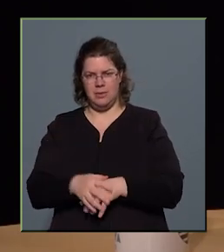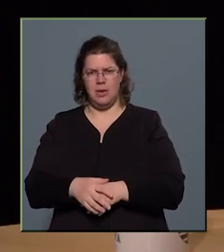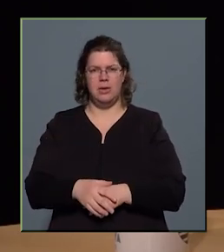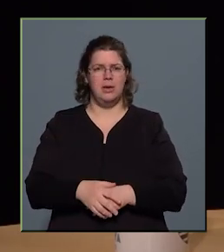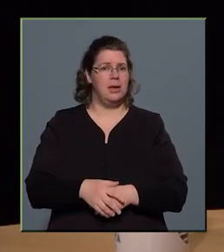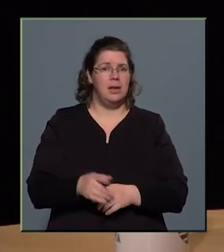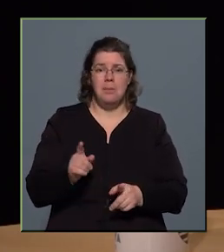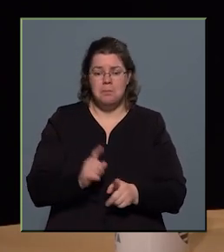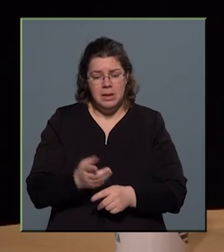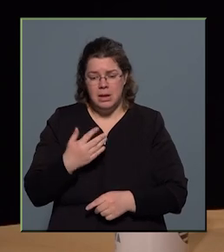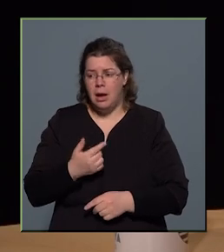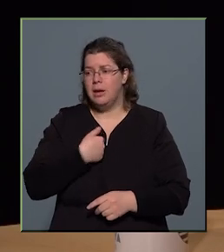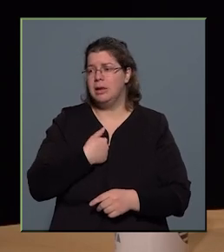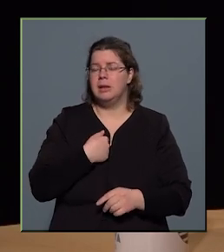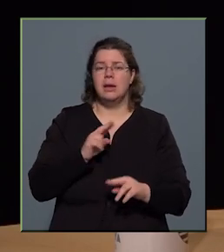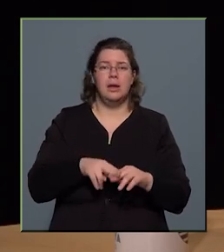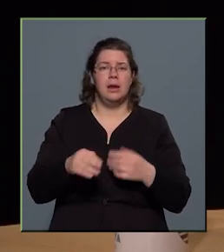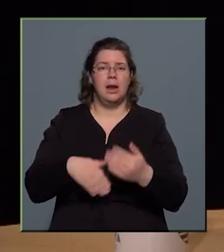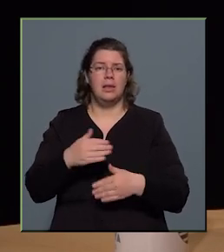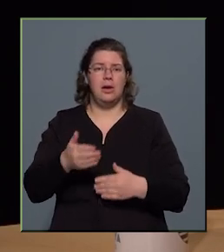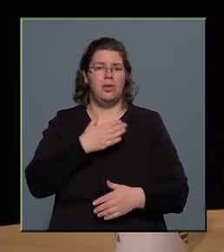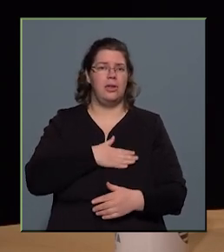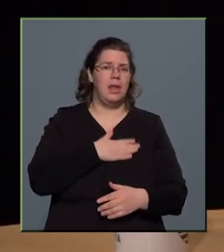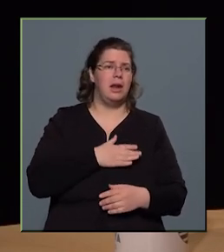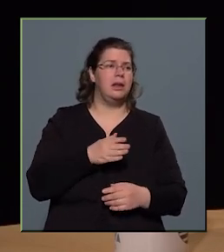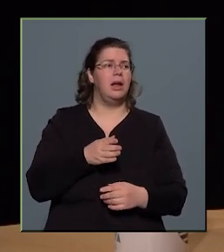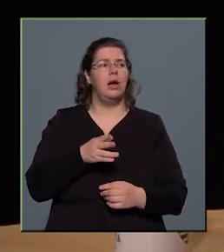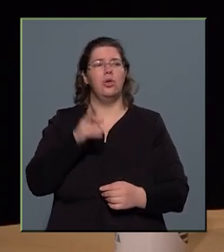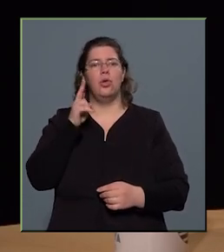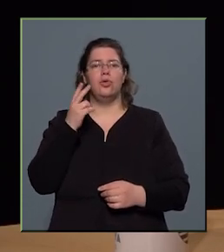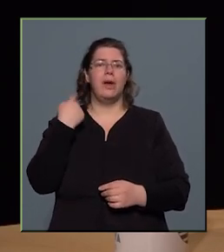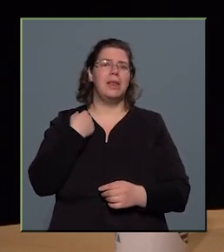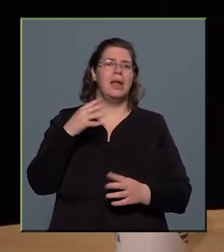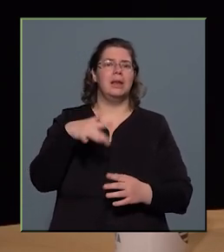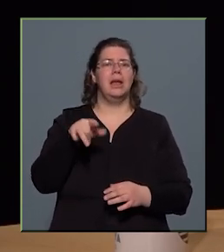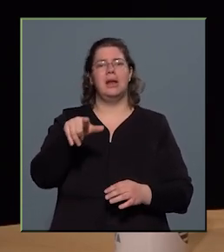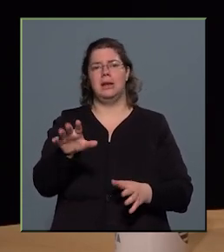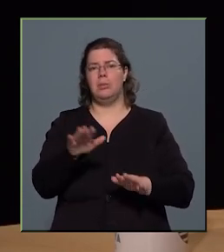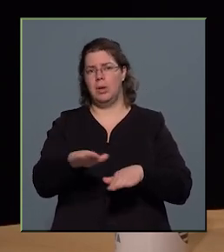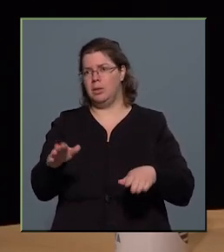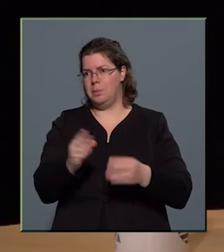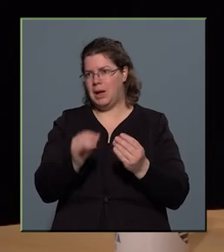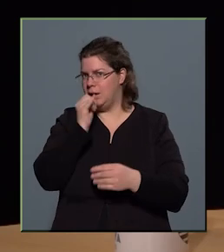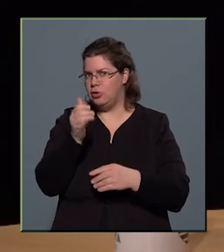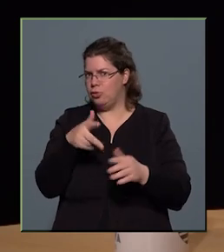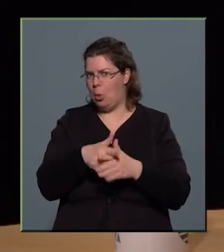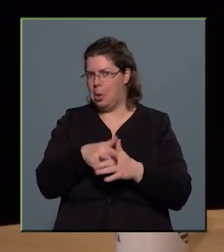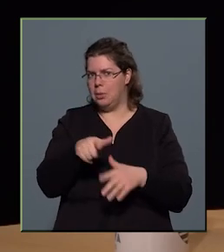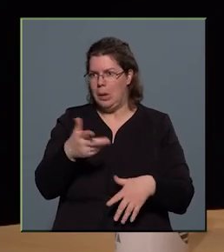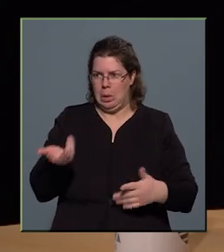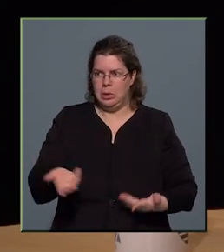mintha én rendszeresen szeretnék az őrsvezértérnél parkolni, mert semmi dolgom nincs arrafelé, és egy